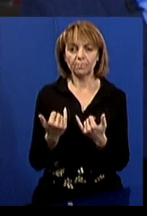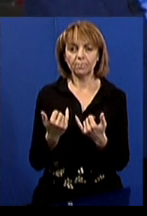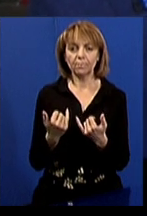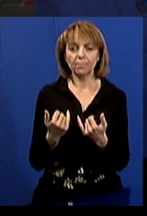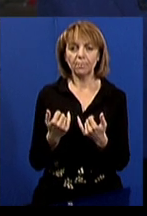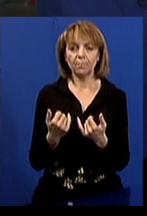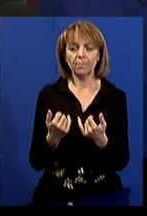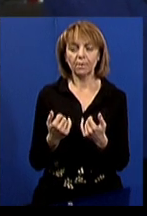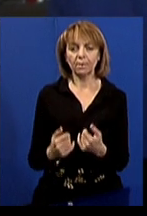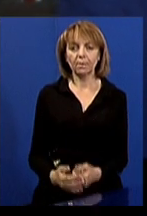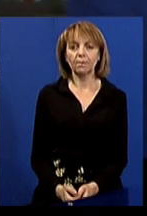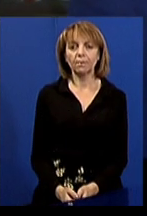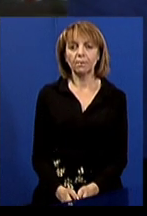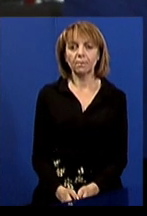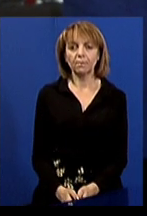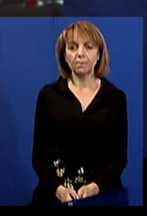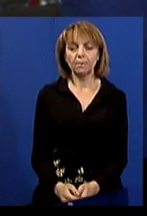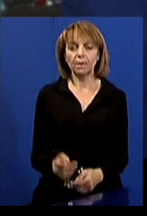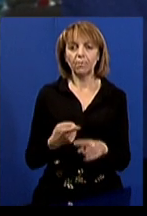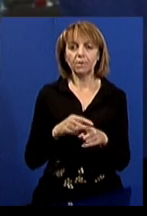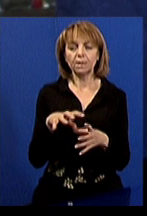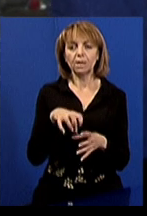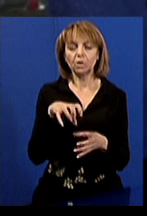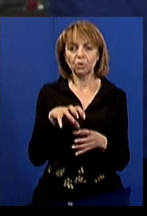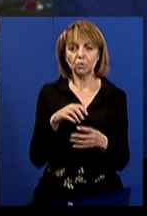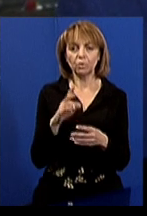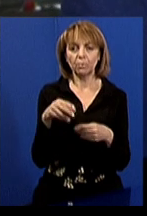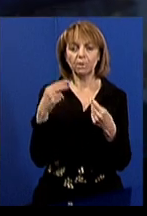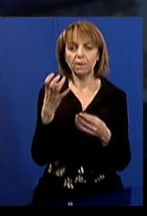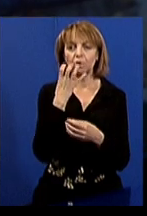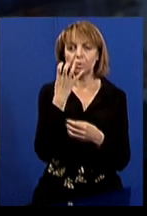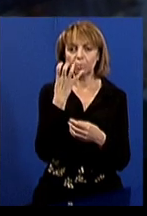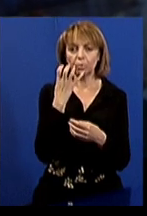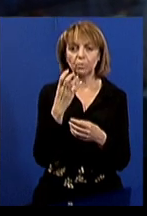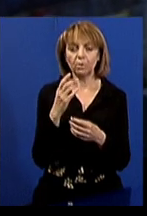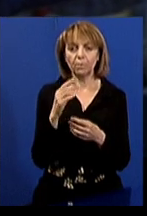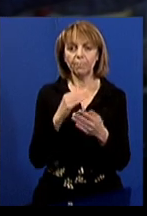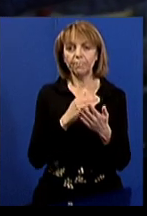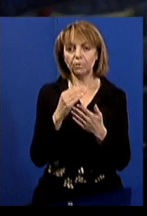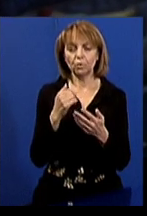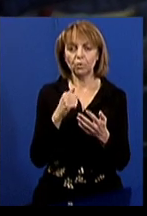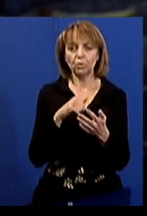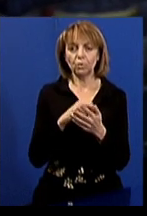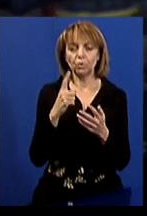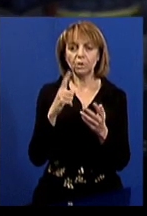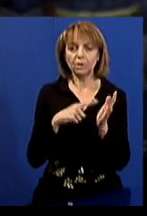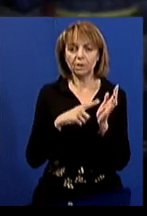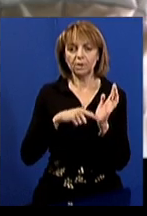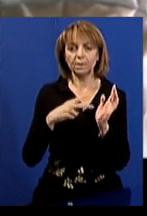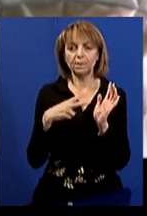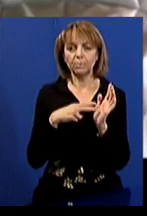сезон, зупинили насосне обладнання. Це насосне обладнання подає теплоносій, підвищуючи його до 7,6